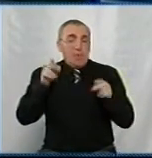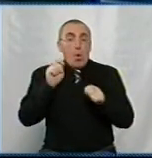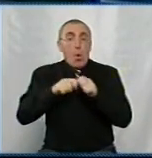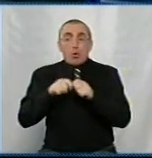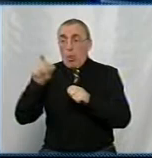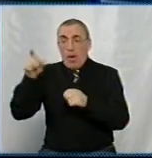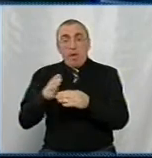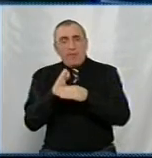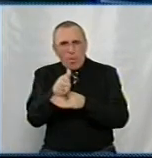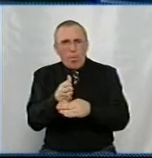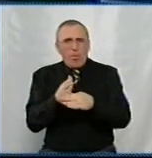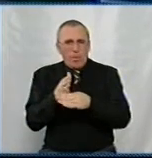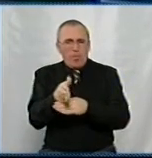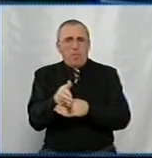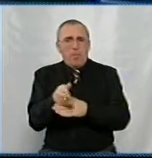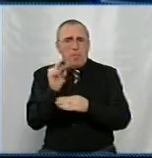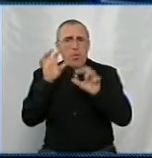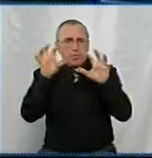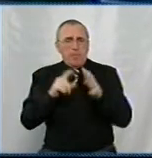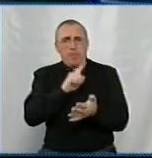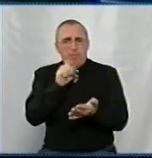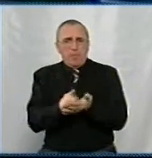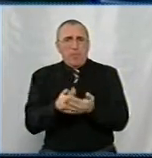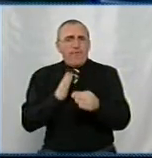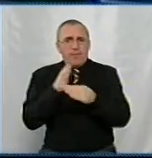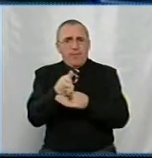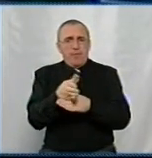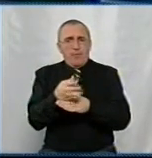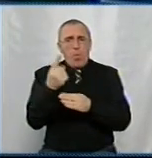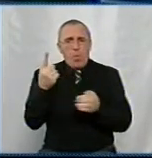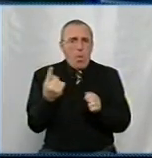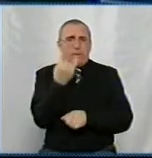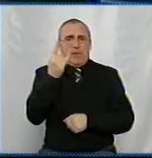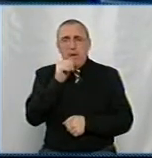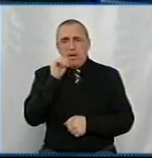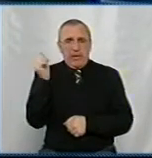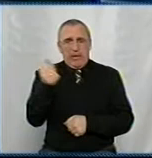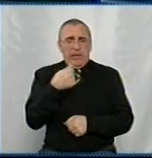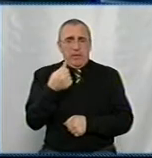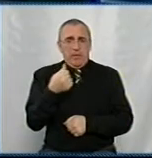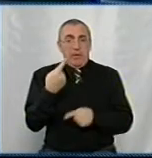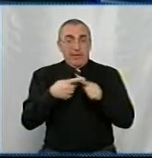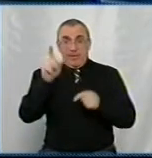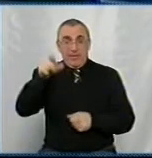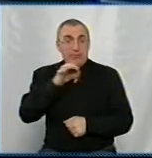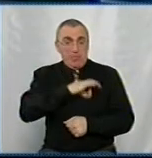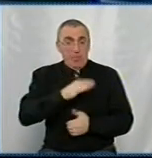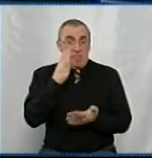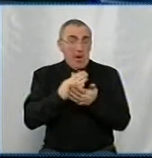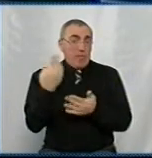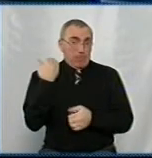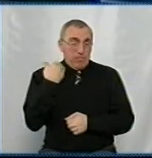відвідує їх, по закону вона повинна відвідувати один раз на рік, але вона таких споживачів, які мають